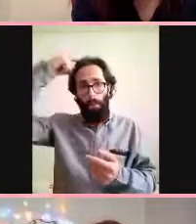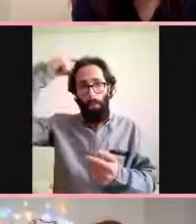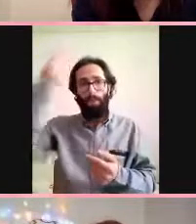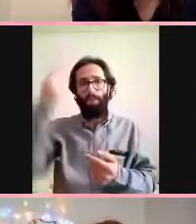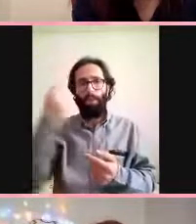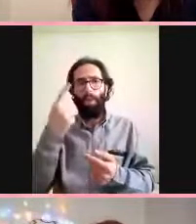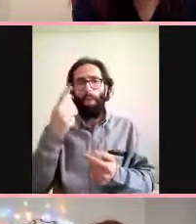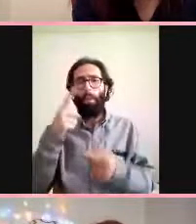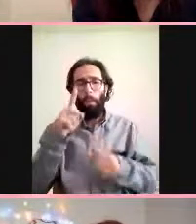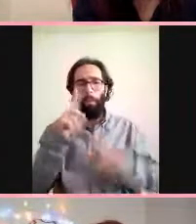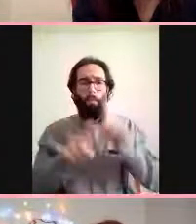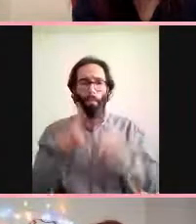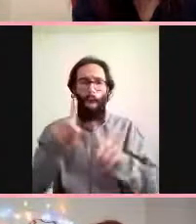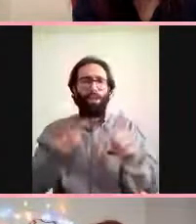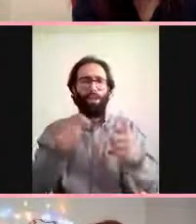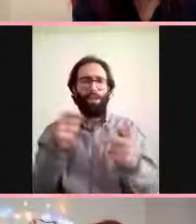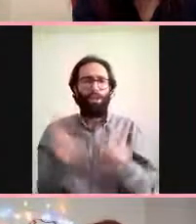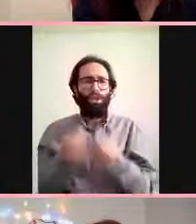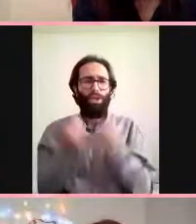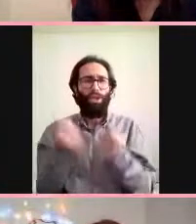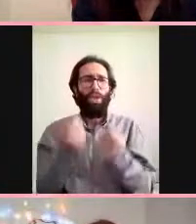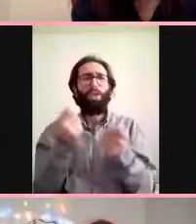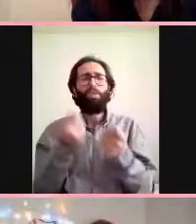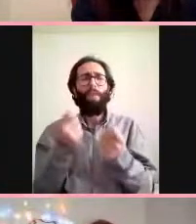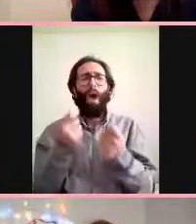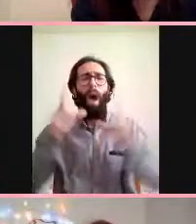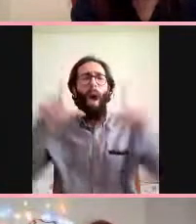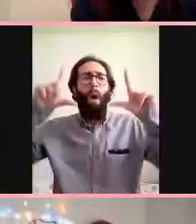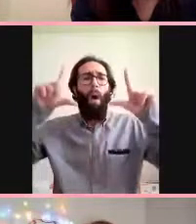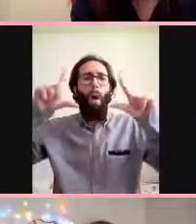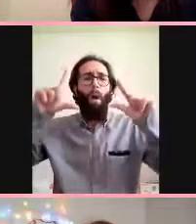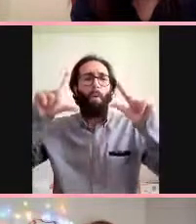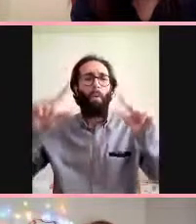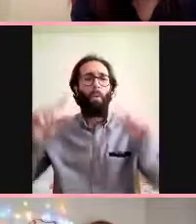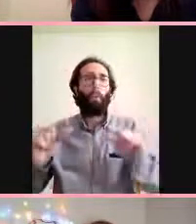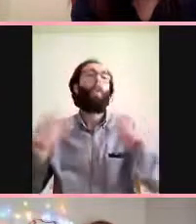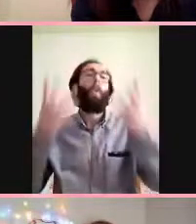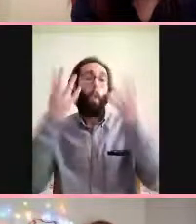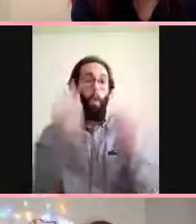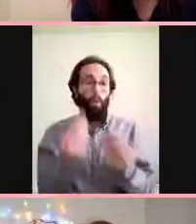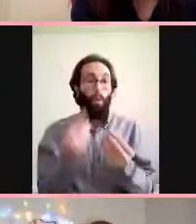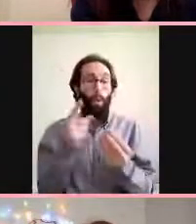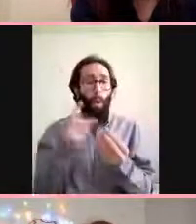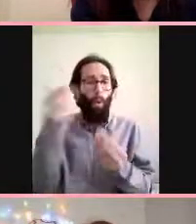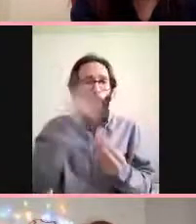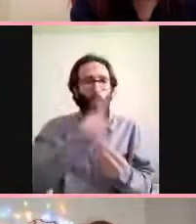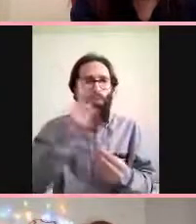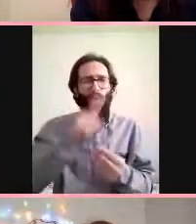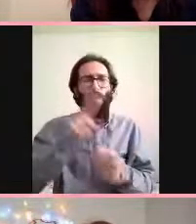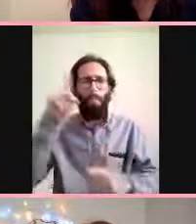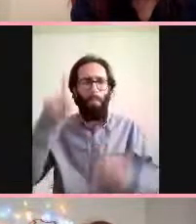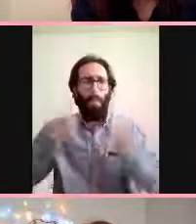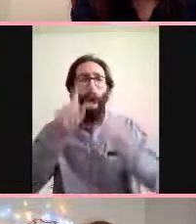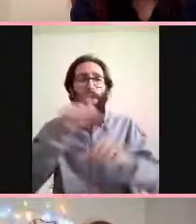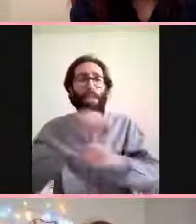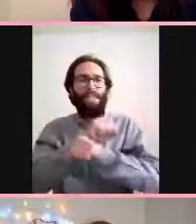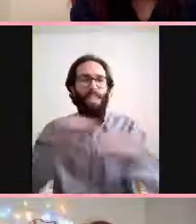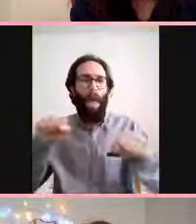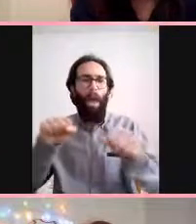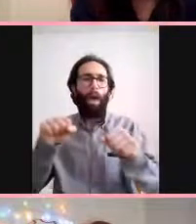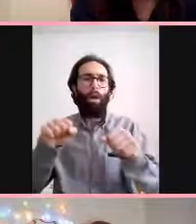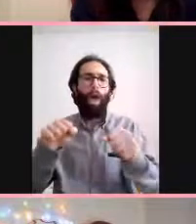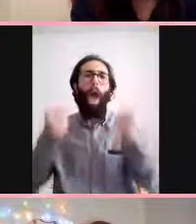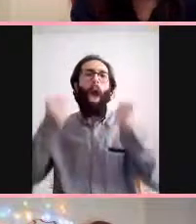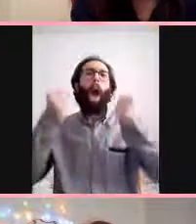kayboluyor yani tamamen değil de çok çok azalıyor o yüzden de herhangi bir hasar kalıcı olmaya başlıyor hani genç birinde olsa